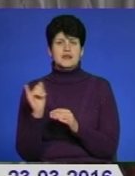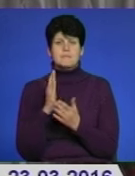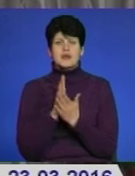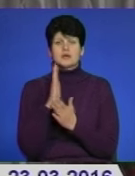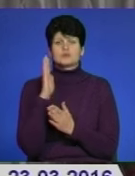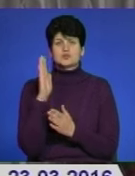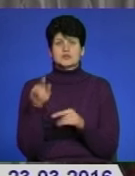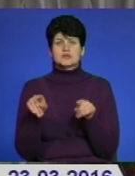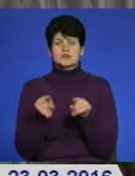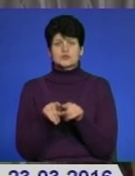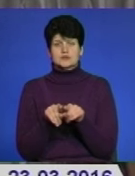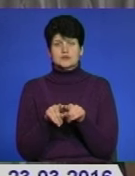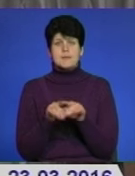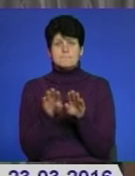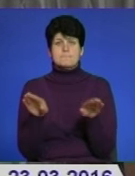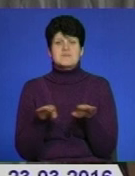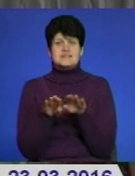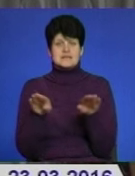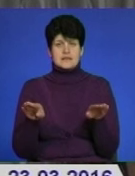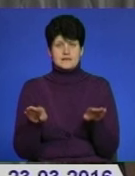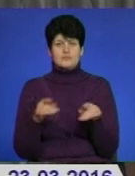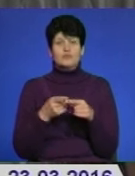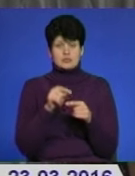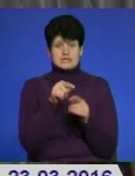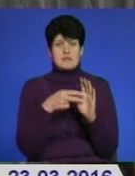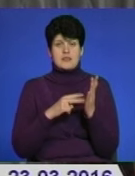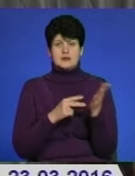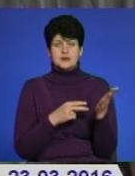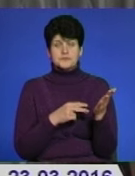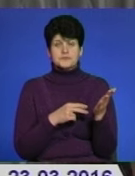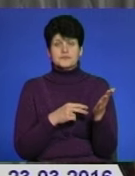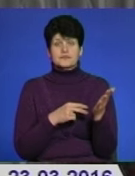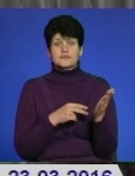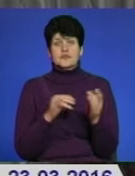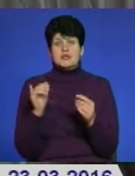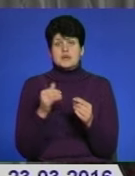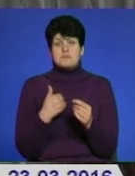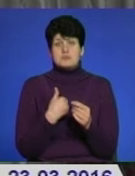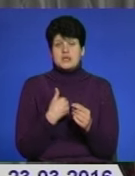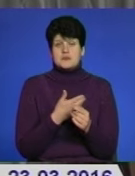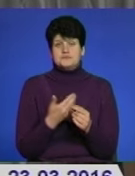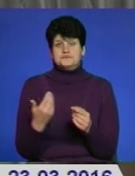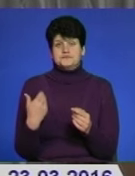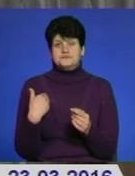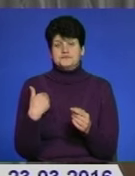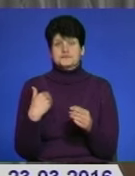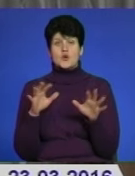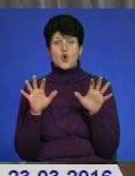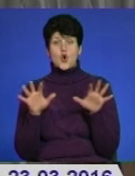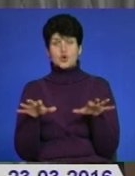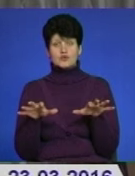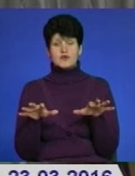бути басейн по цих планах яких. І ми голова